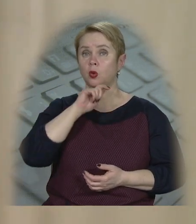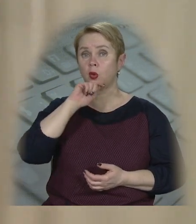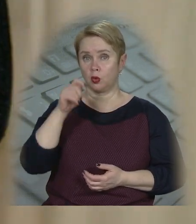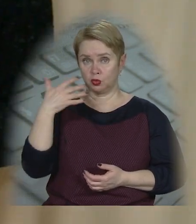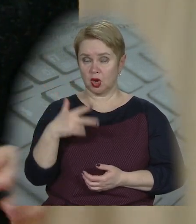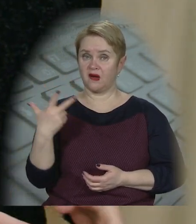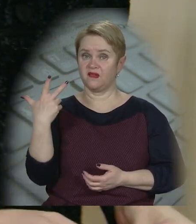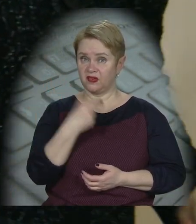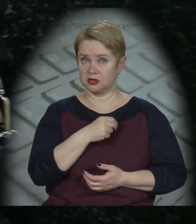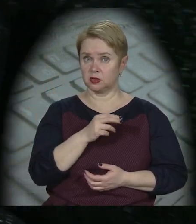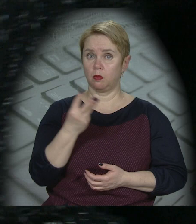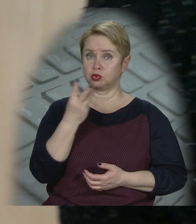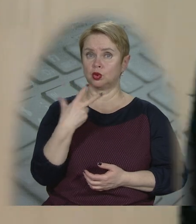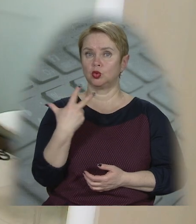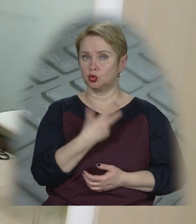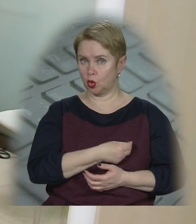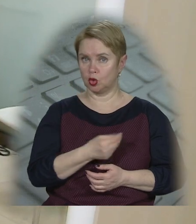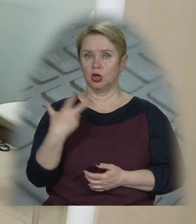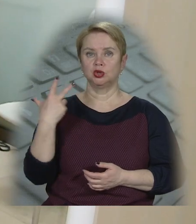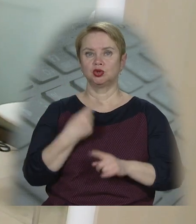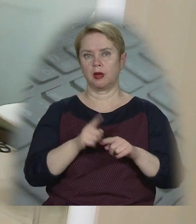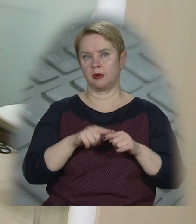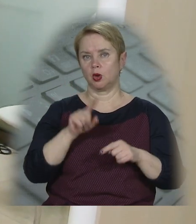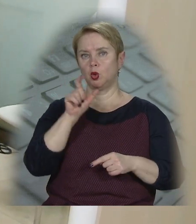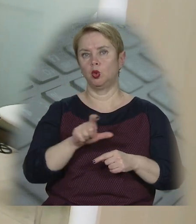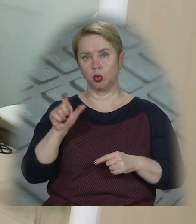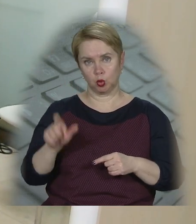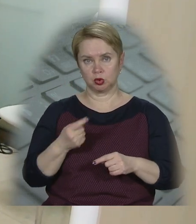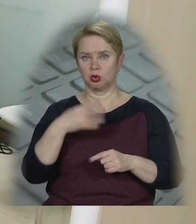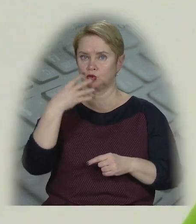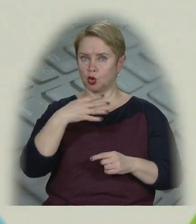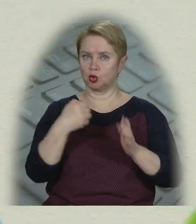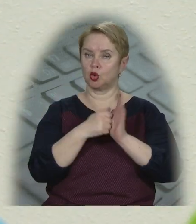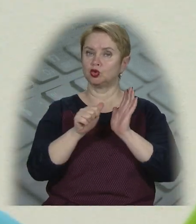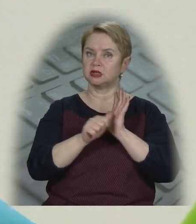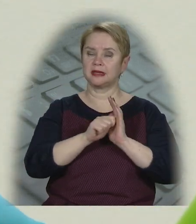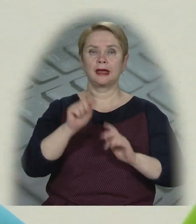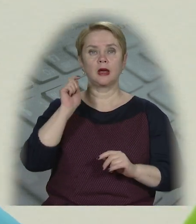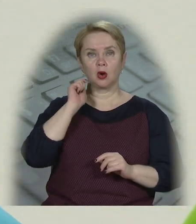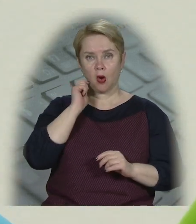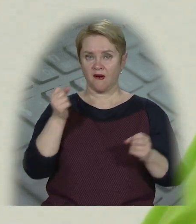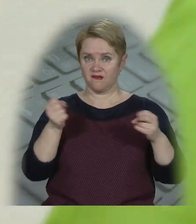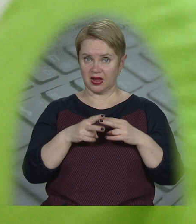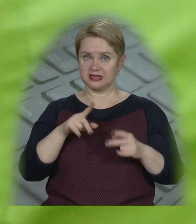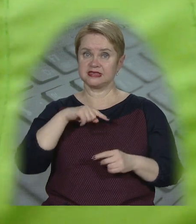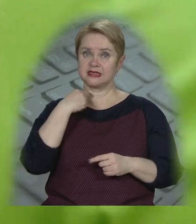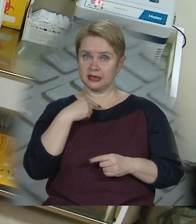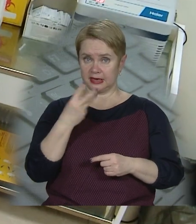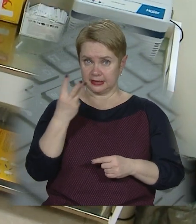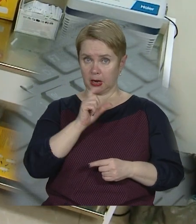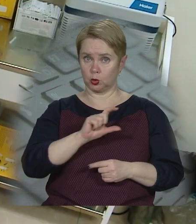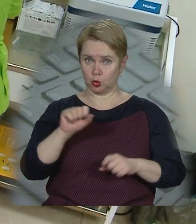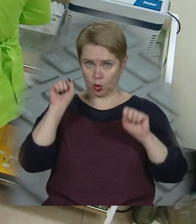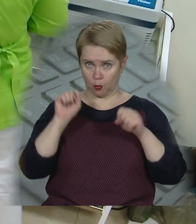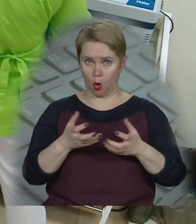тисяч українців вже вакцинувалися бустерною дозою, щеплюються переважно люди від 40 до 60 років. Фахівці зазначають,